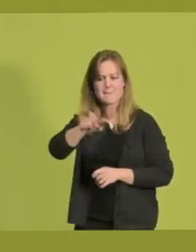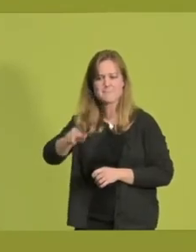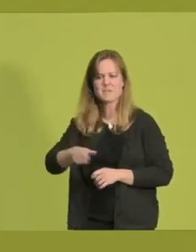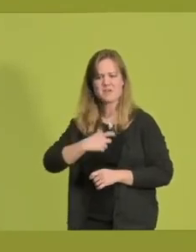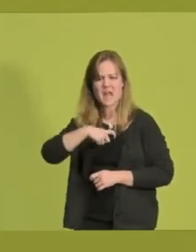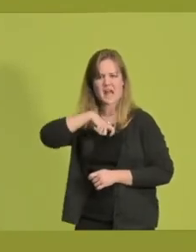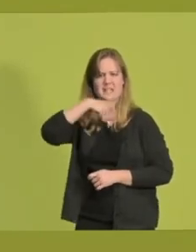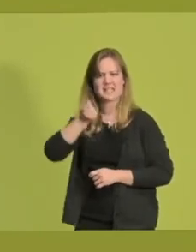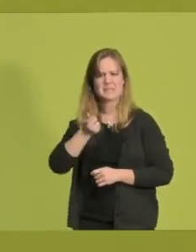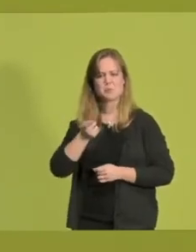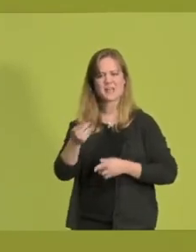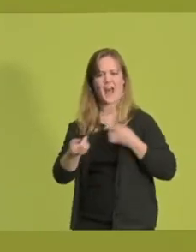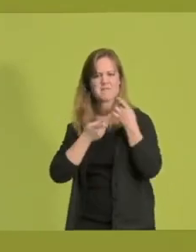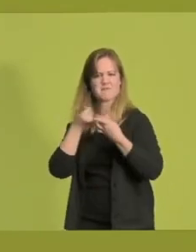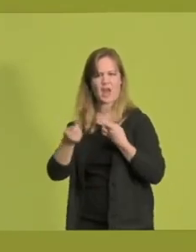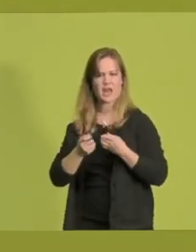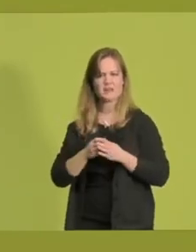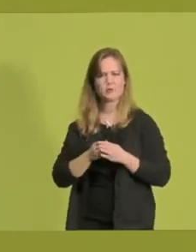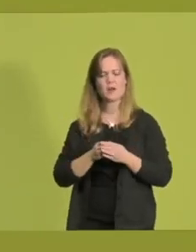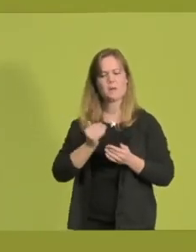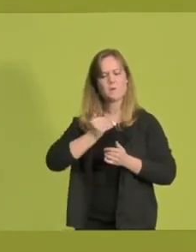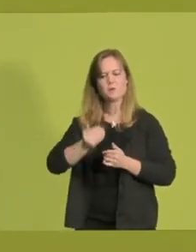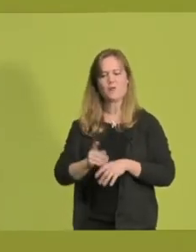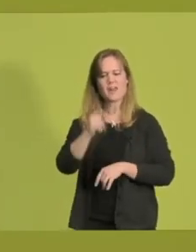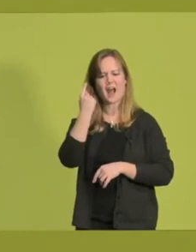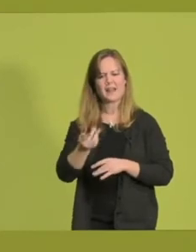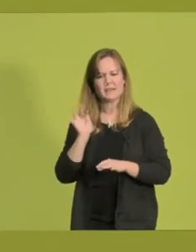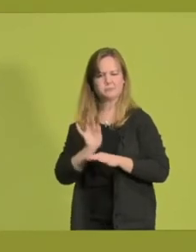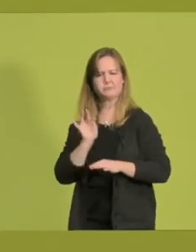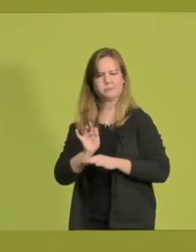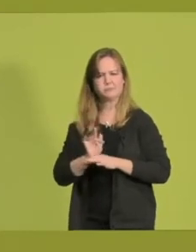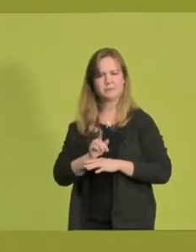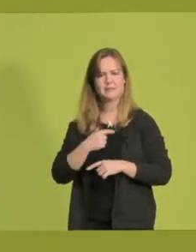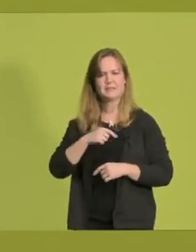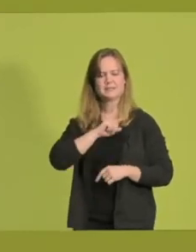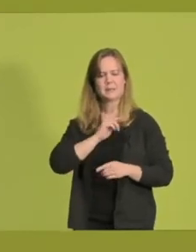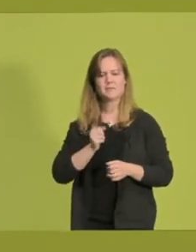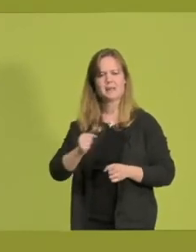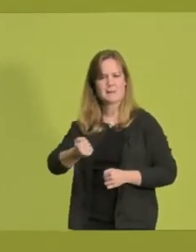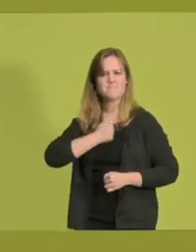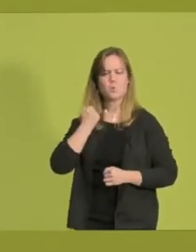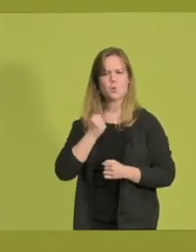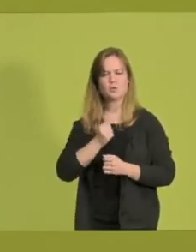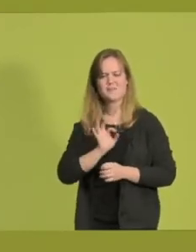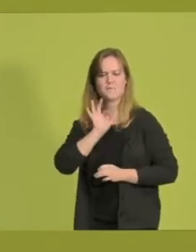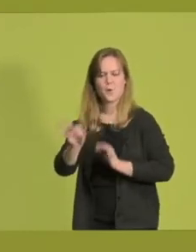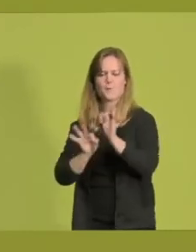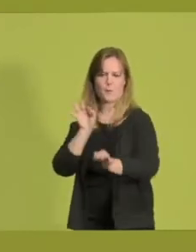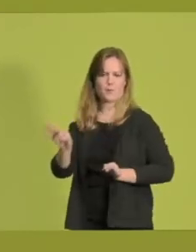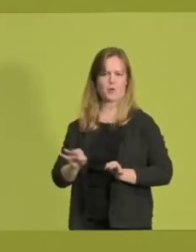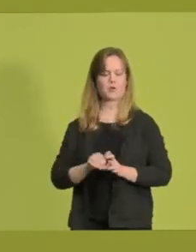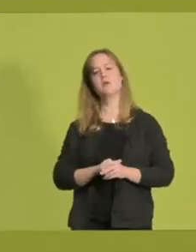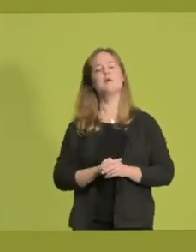Anfeindungen betroffen sind und noch viel zu oft damit alleine stehen, mutig voranzugehen. Daher lasst uns mit